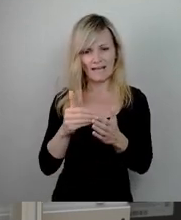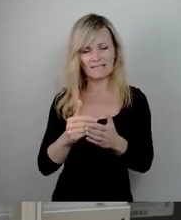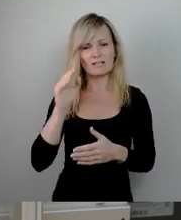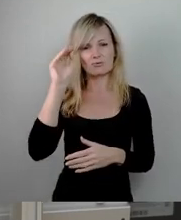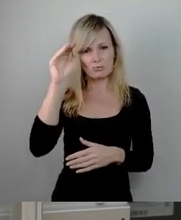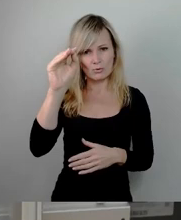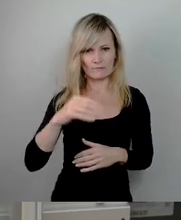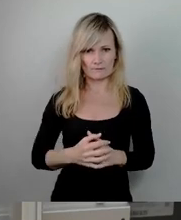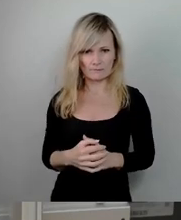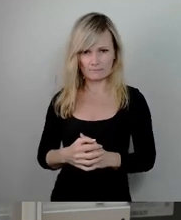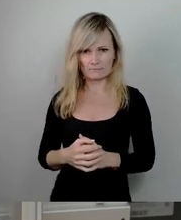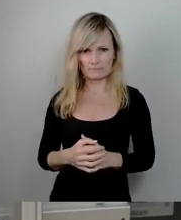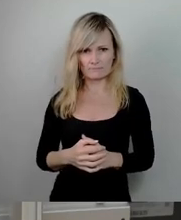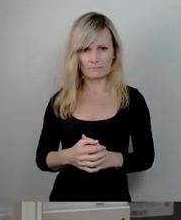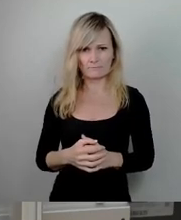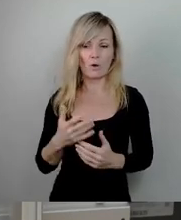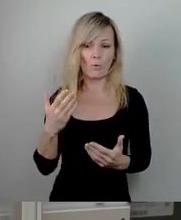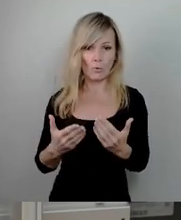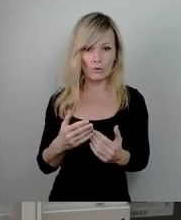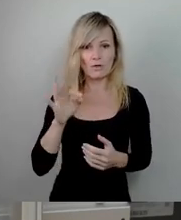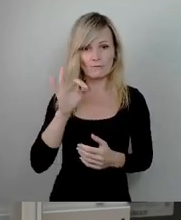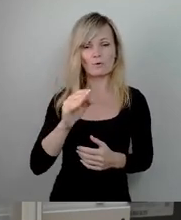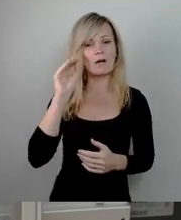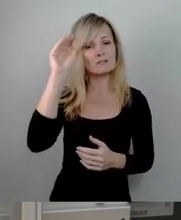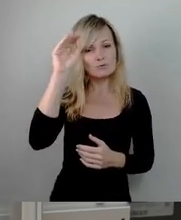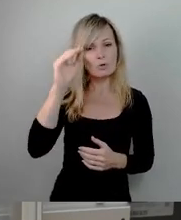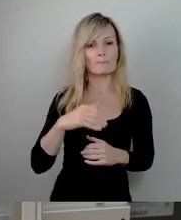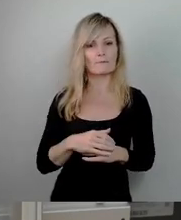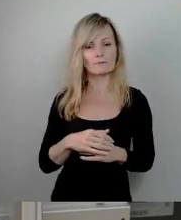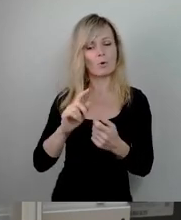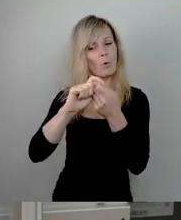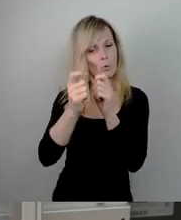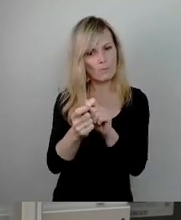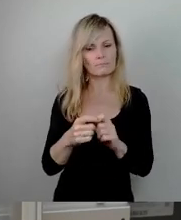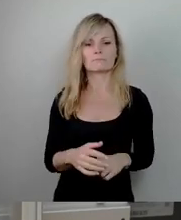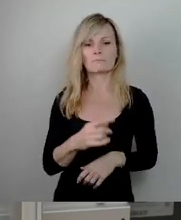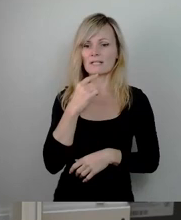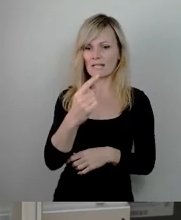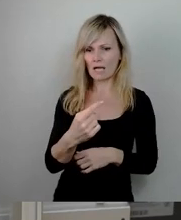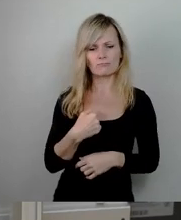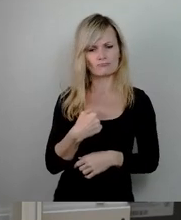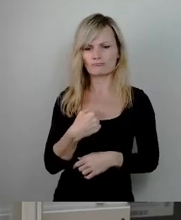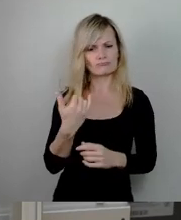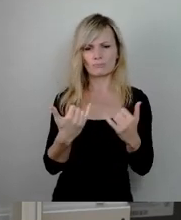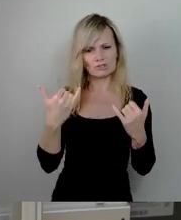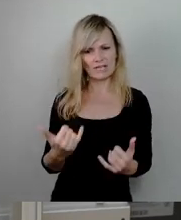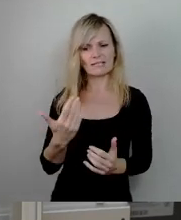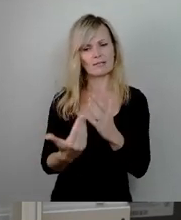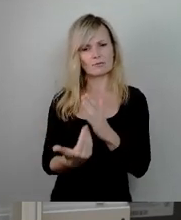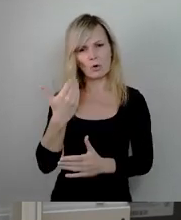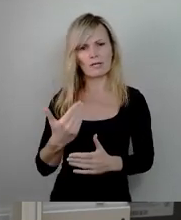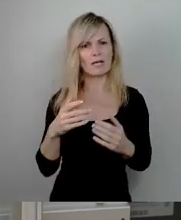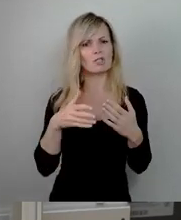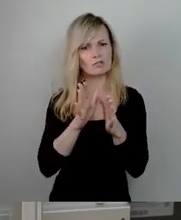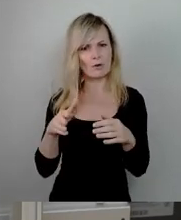die weitere Zukunft abändern und sagen, wir planen jetzt eine neue Schwimmhalle, um diese in fünf Jahren beim